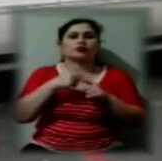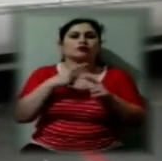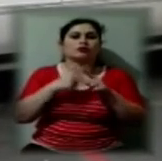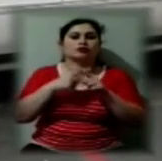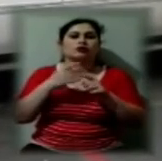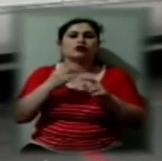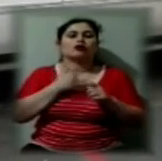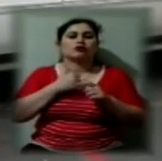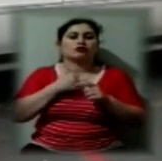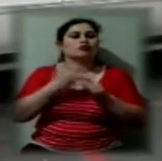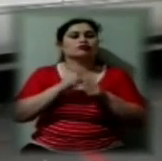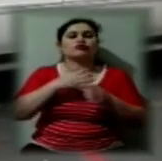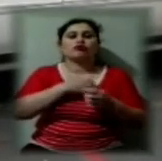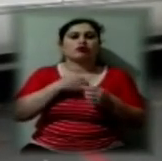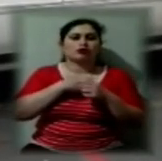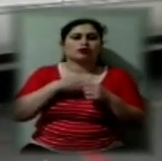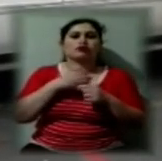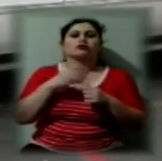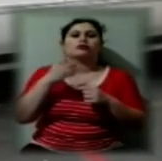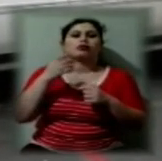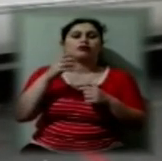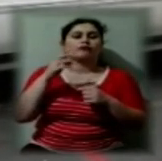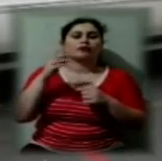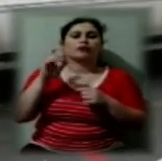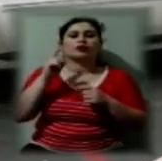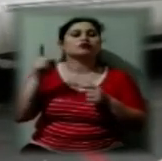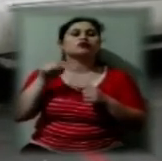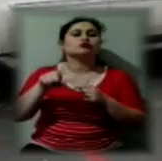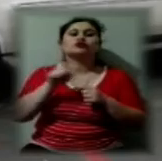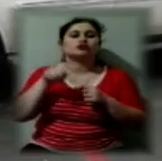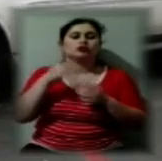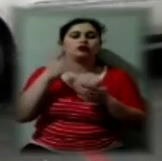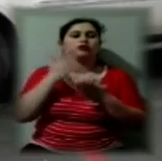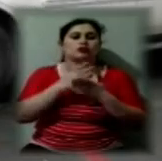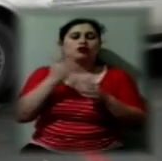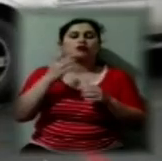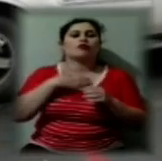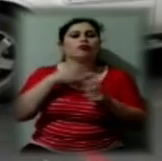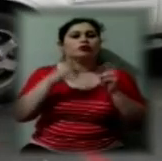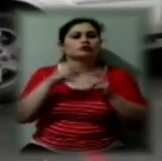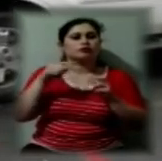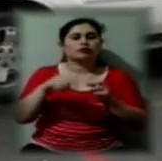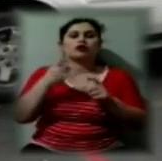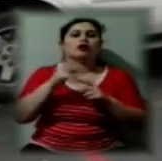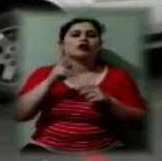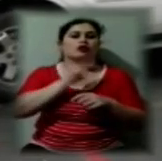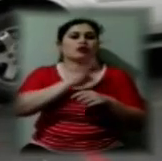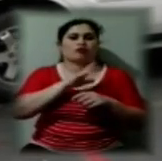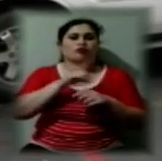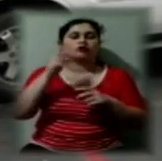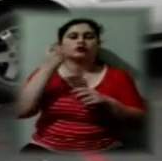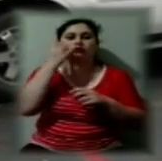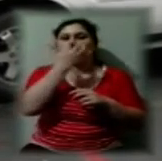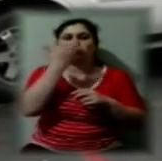важливо. Тим, що тут знаходиться наше виробництво. Та працюють незрячі. Також наша власна міська